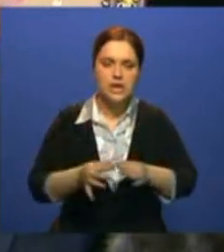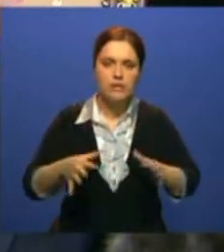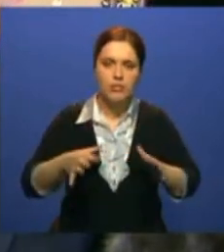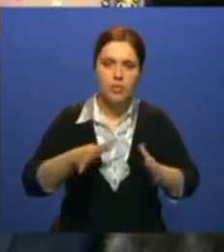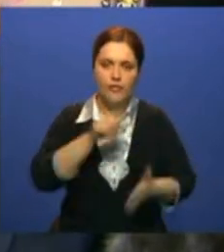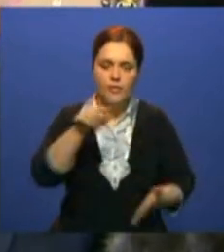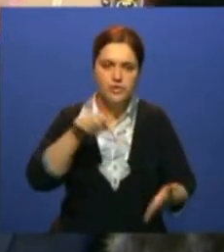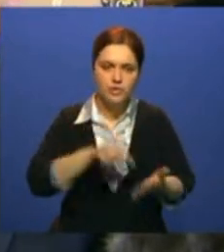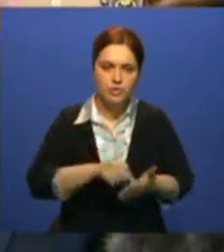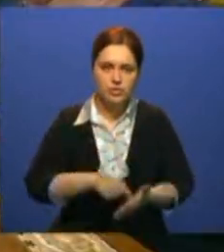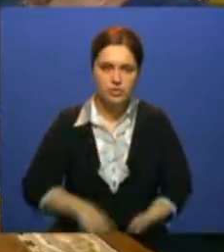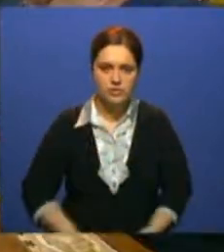ядерному вопросу.